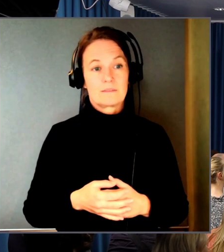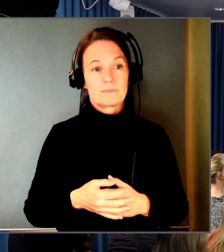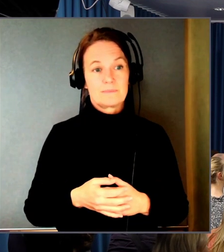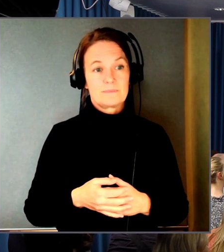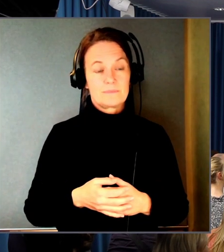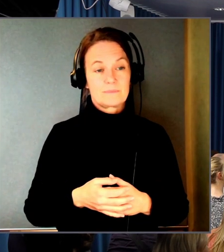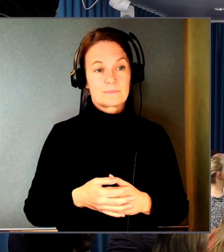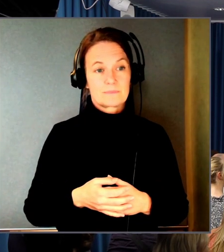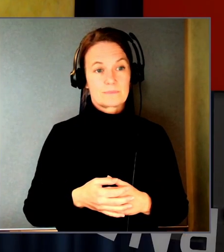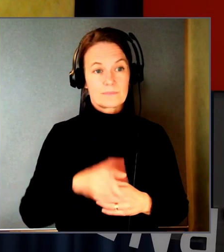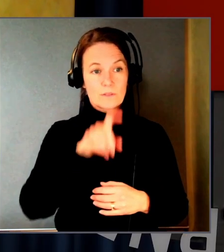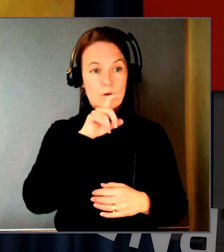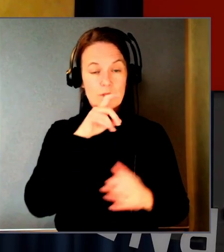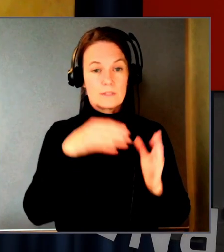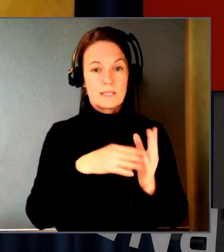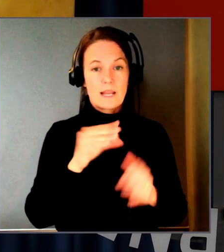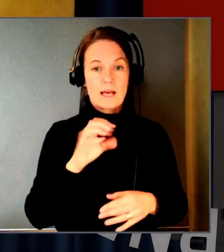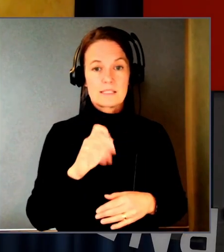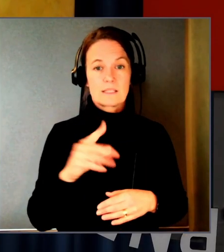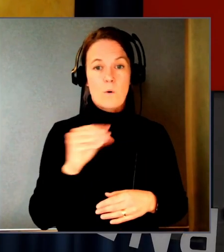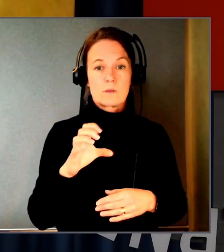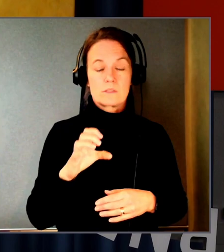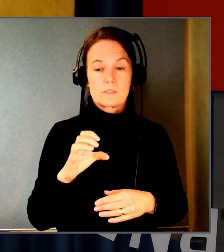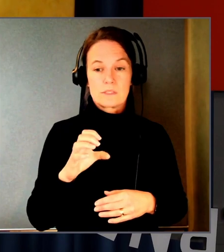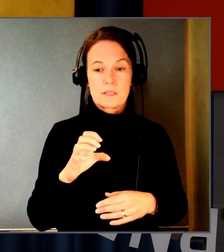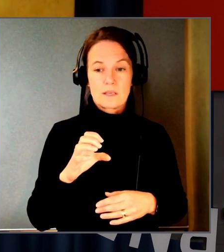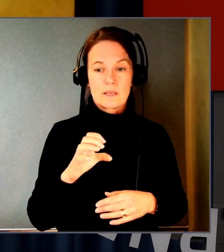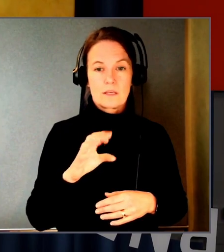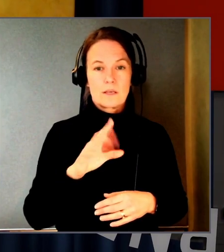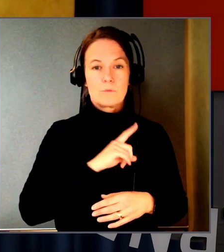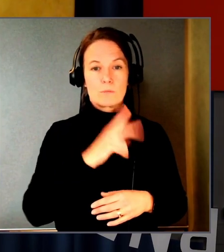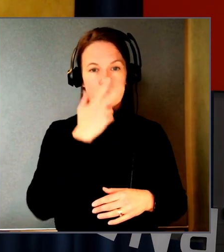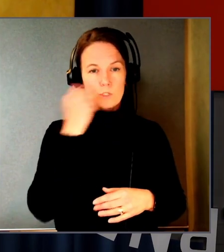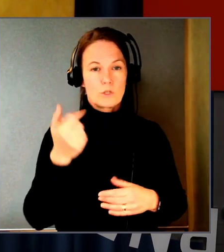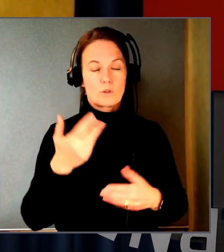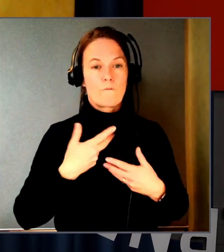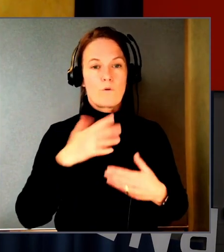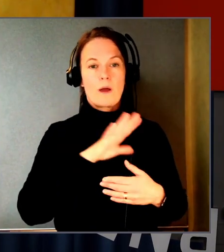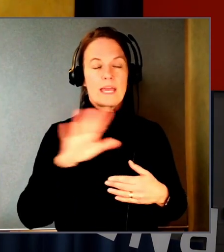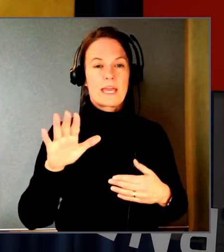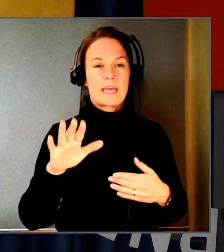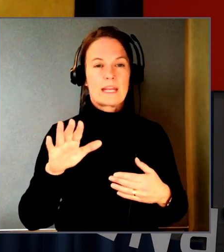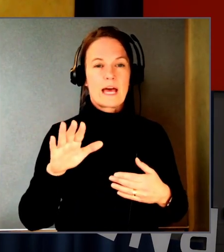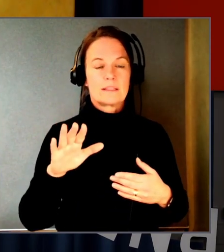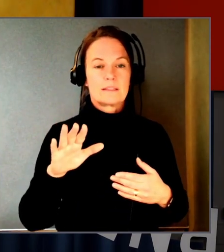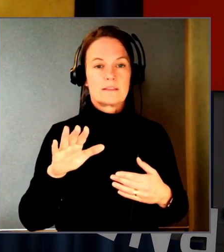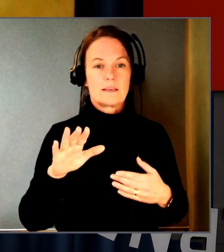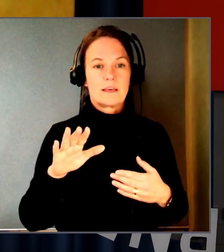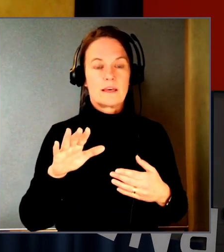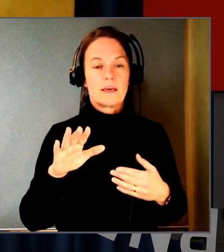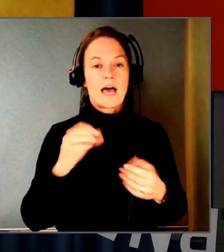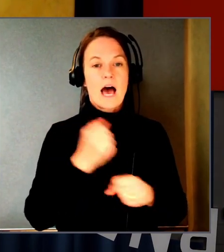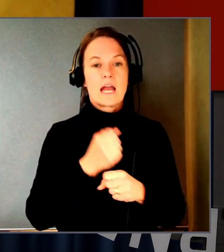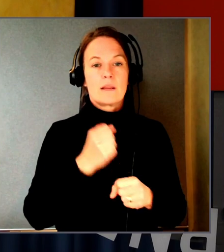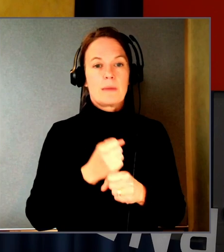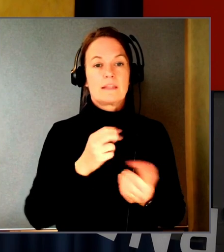En kommentar till Askås hade vi också tidigare. Att det var väldigt snyggt att få ert arbete validerat genom mätning. Det var bra att ni tog